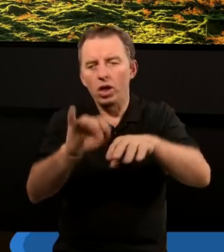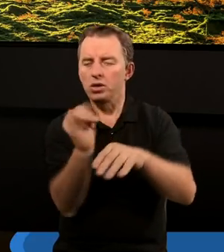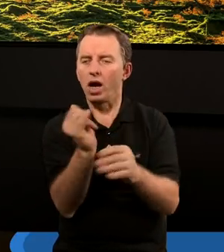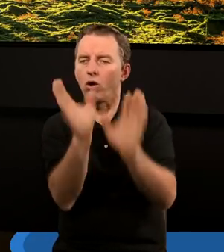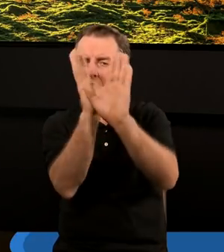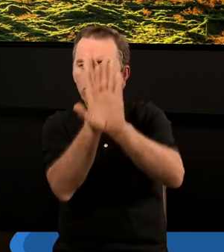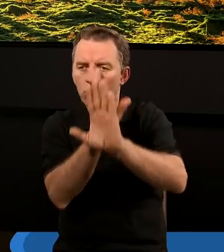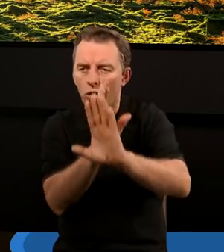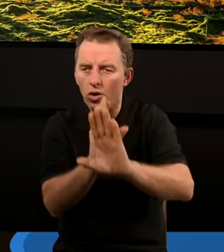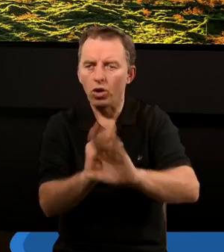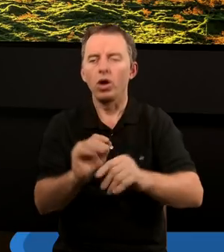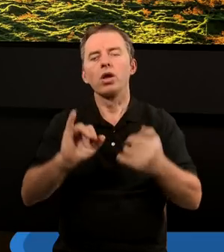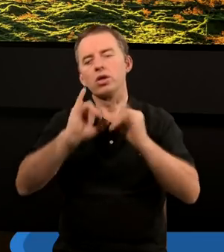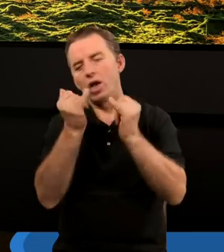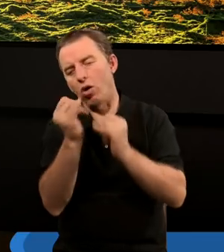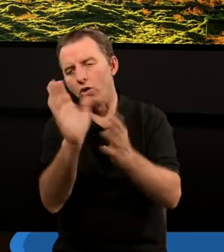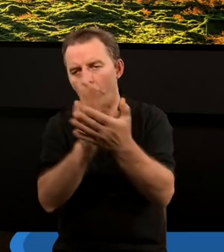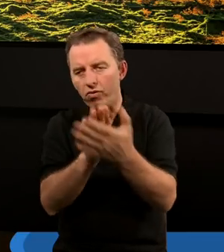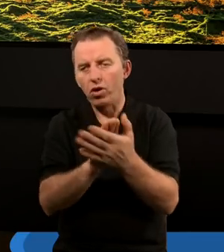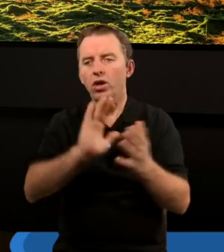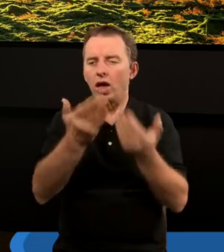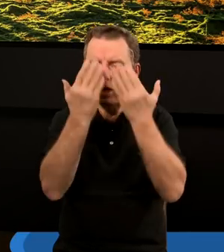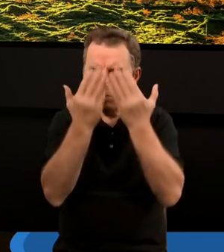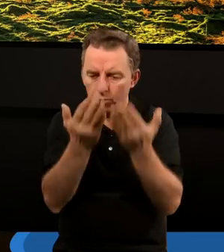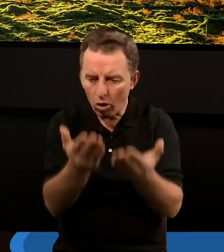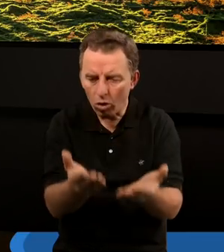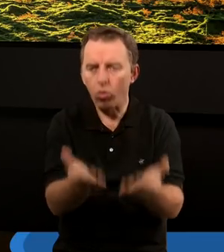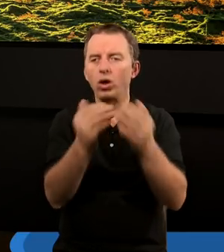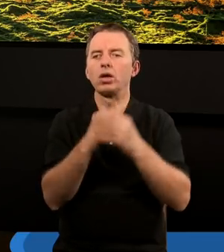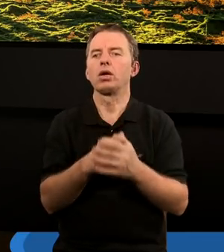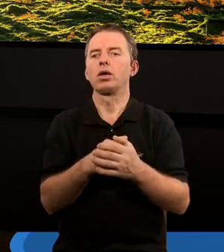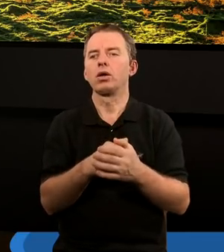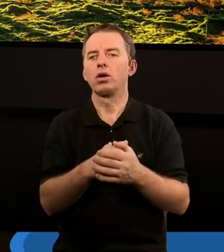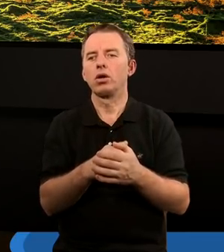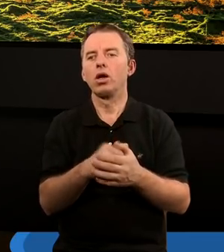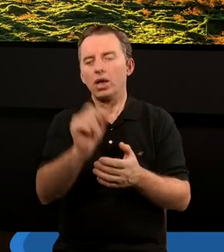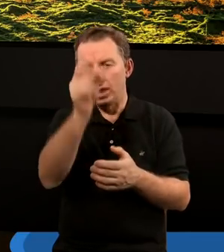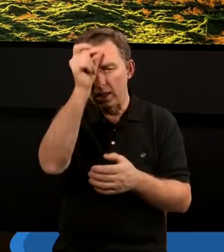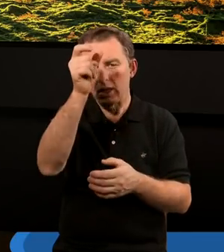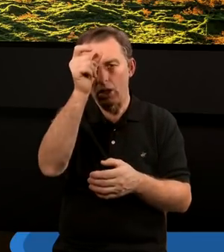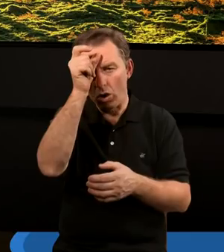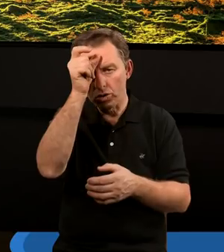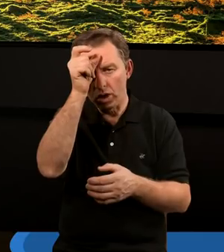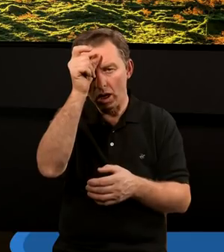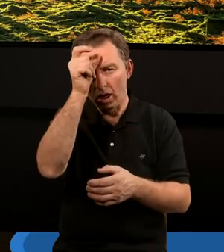jakąś cześć, jakąś chwałę, jakiś pokłon w istocie,